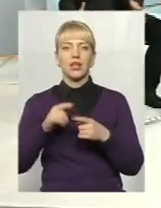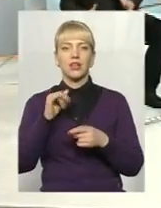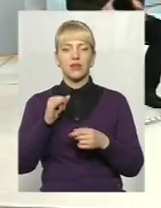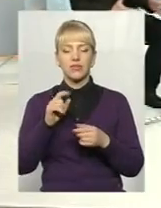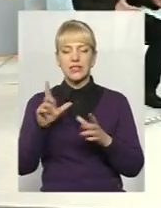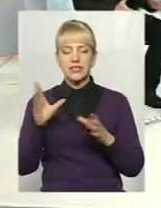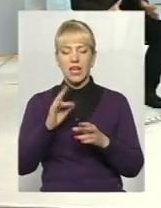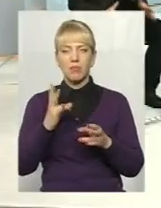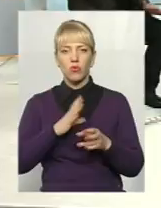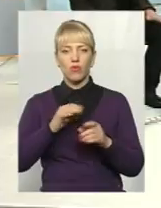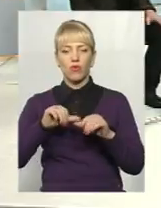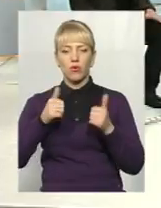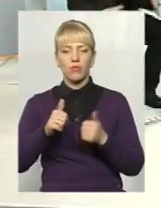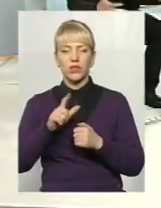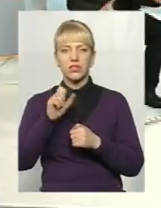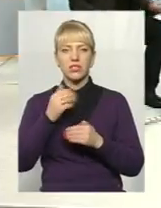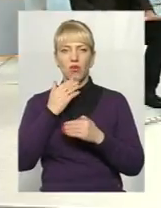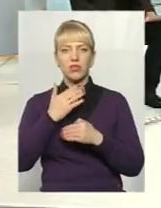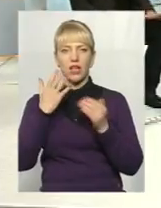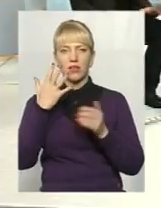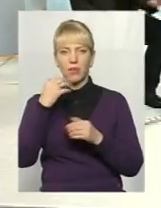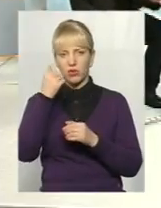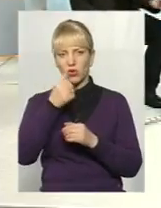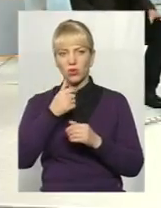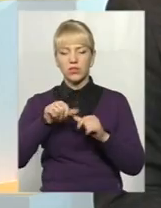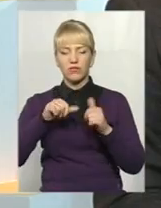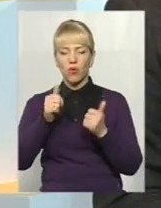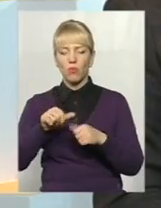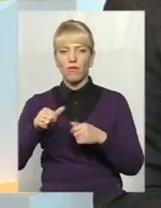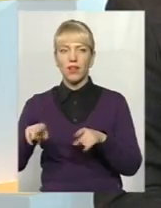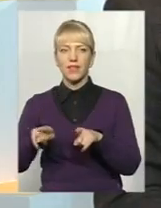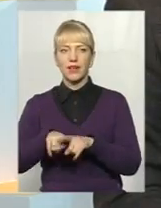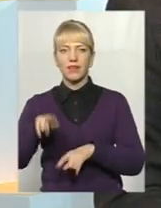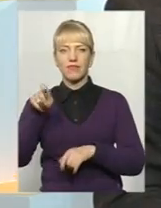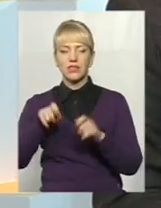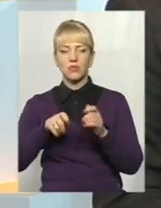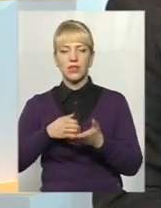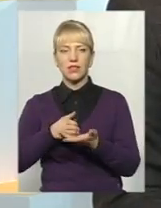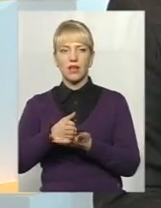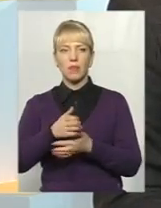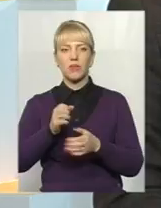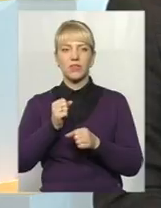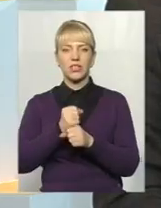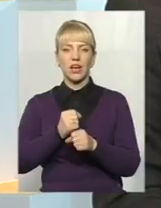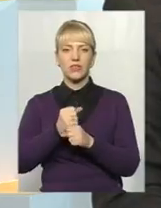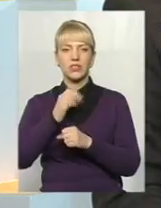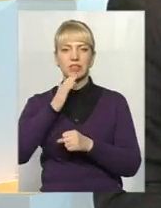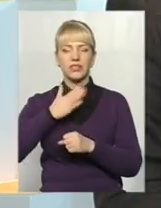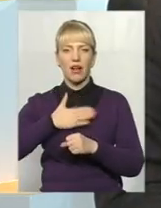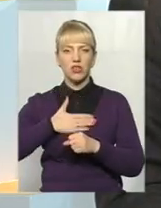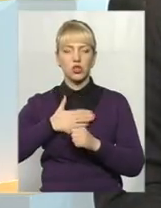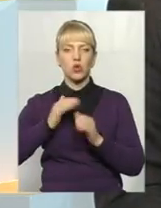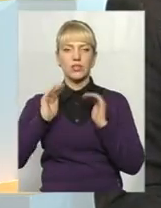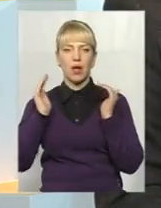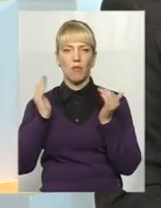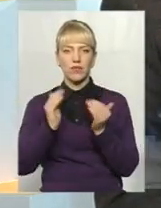формувати, буквально за останніх п'ять років формувався такий фестивальний напрямок в діяльності нашого заповідника. І